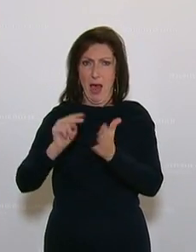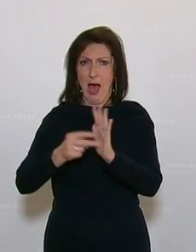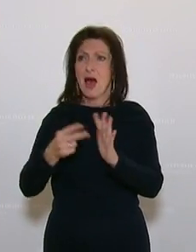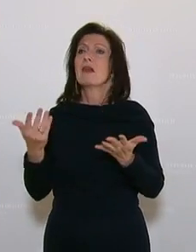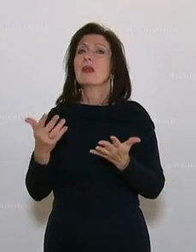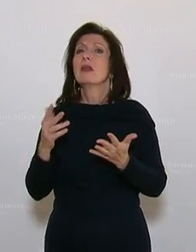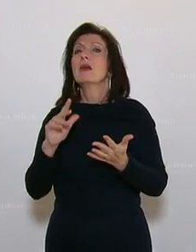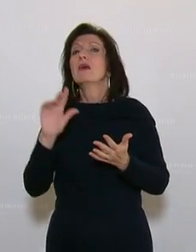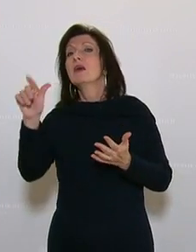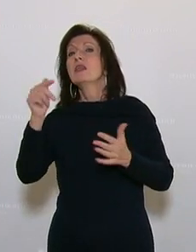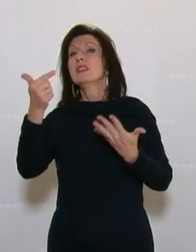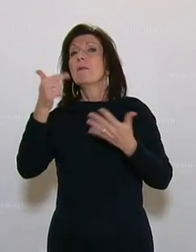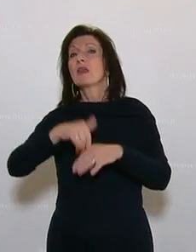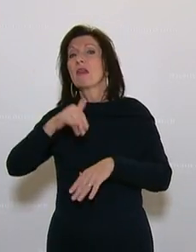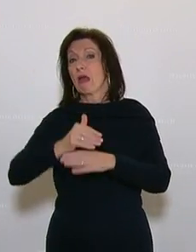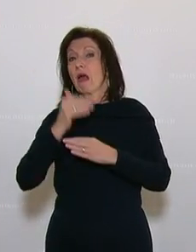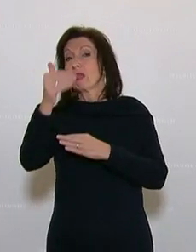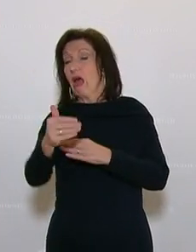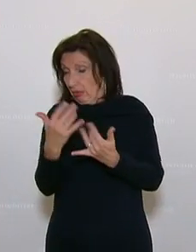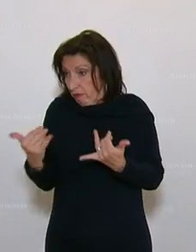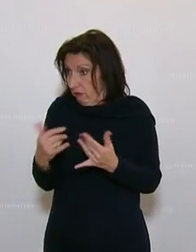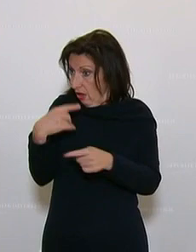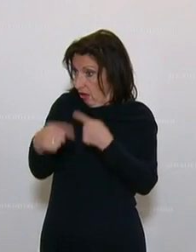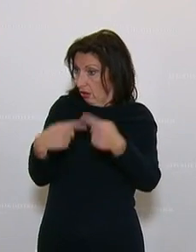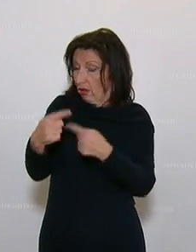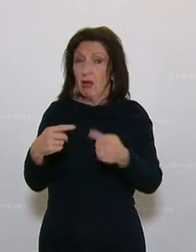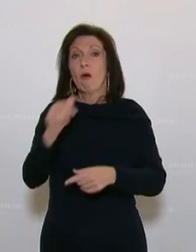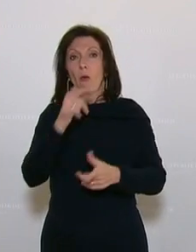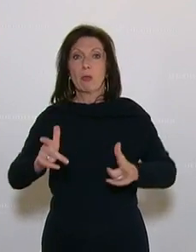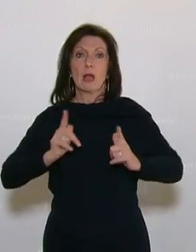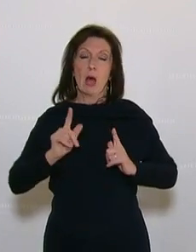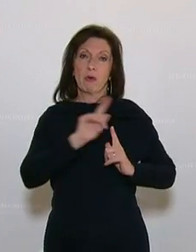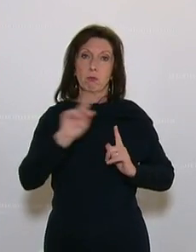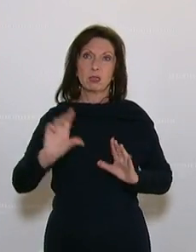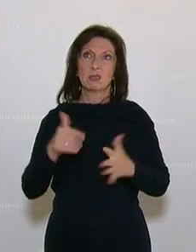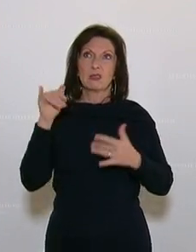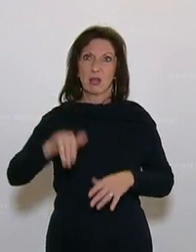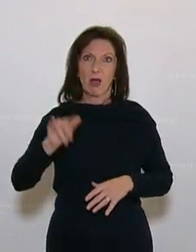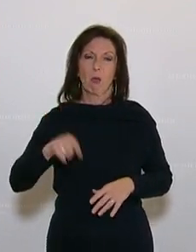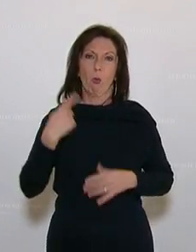der 2. Jännerwoche und kommunizieren Sie nicht erst wieder am 6. Jänner. Vielen Dank.